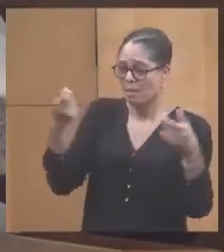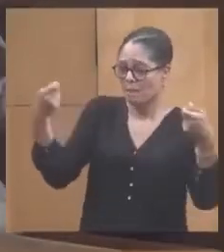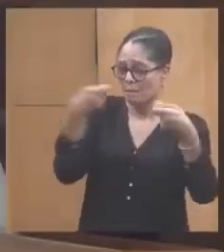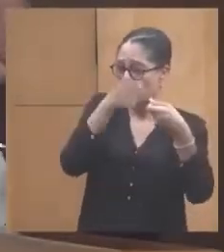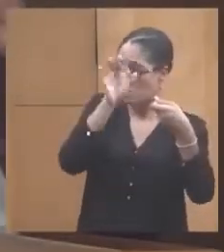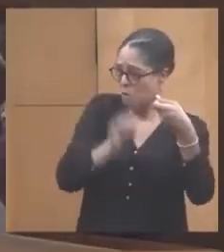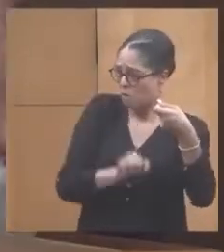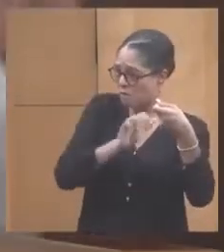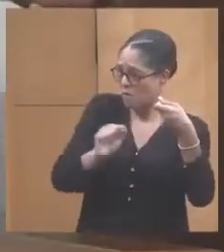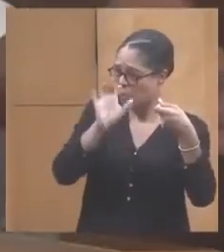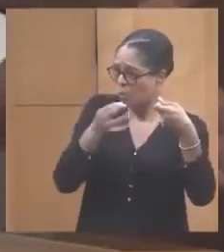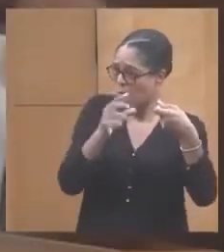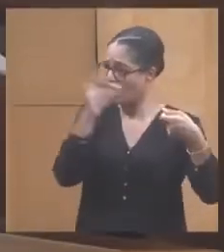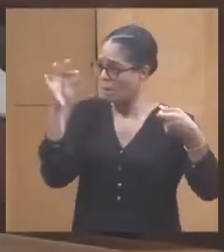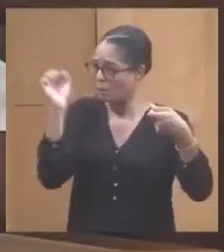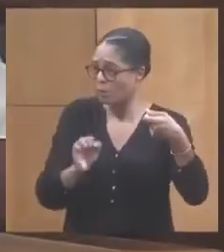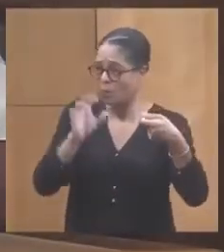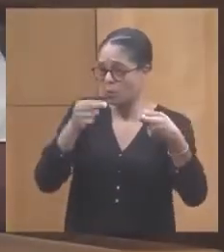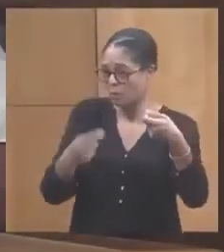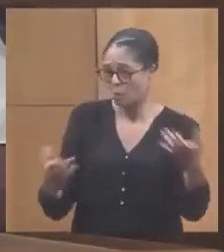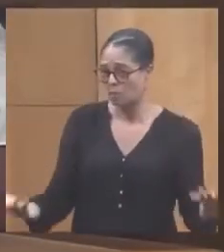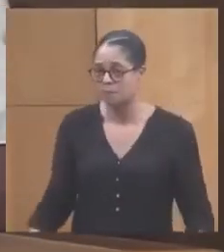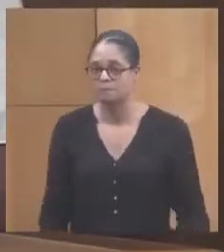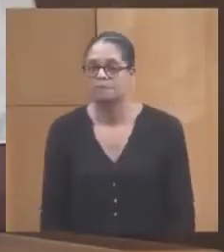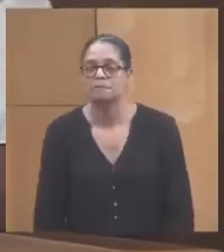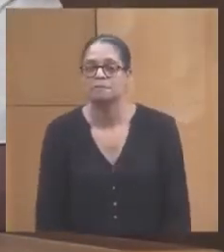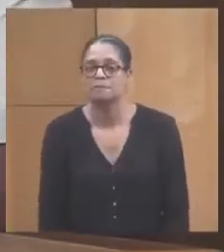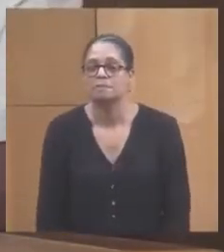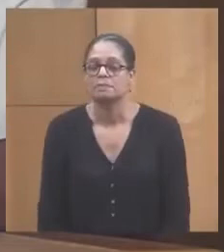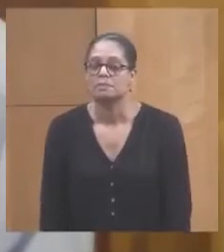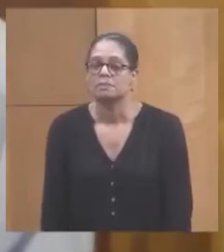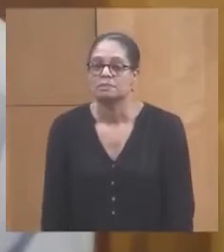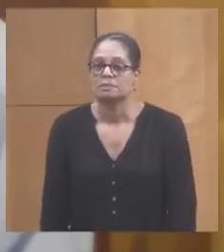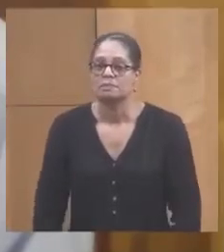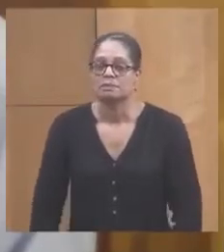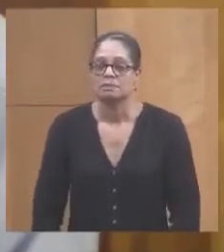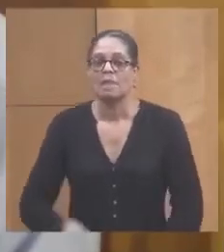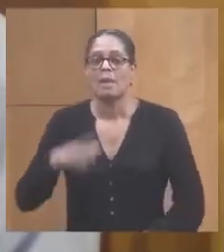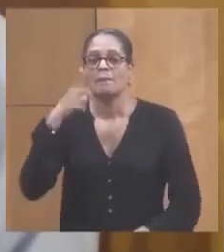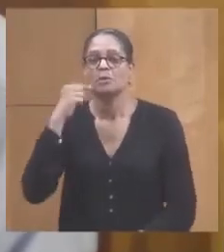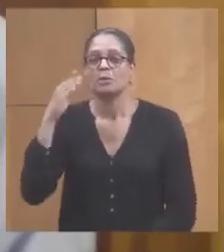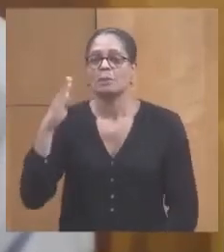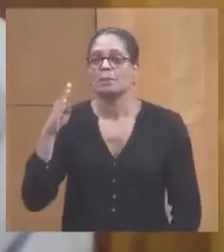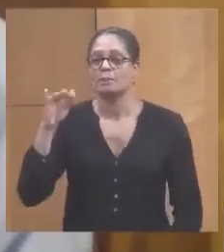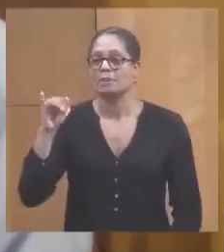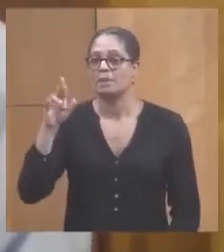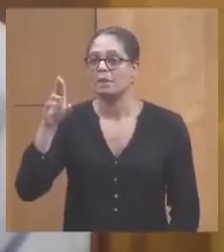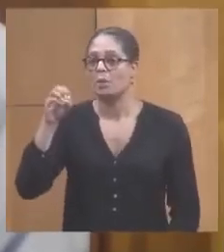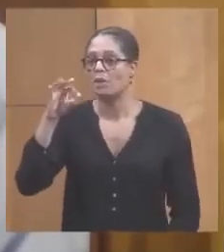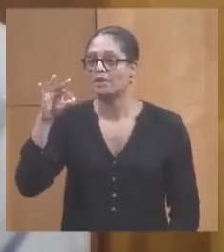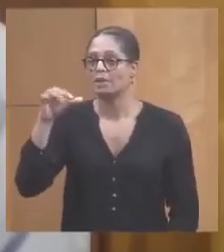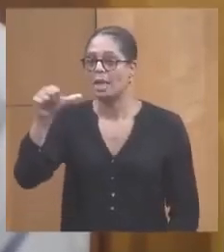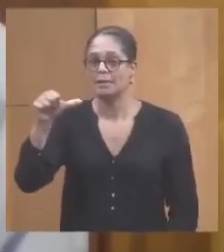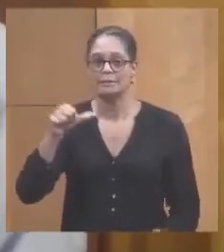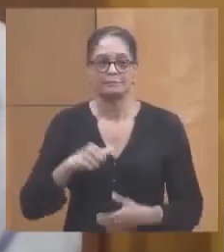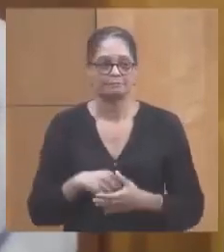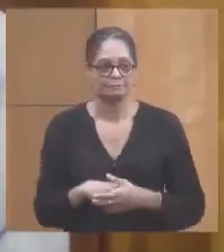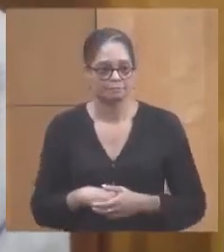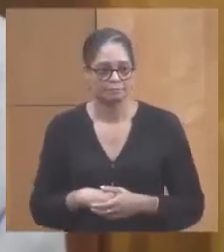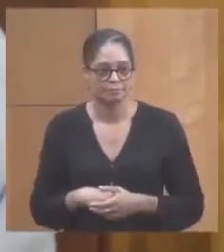FEAMP sur ces dossiers-là ? Collègue Biota. Oui, alors merci, collègue.